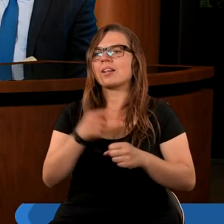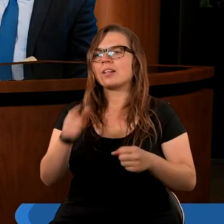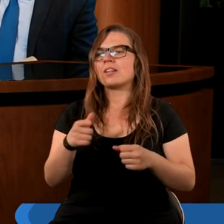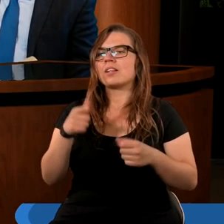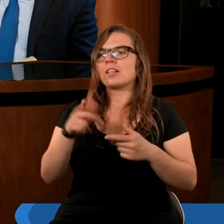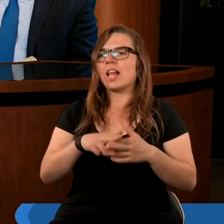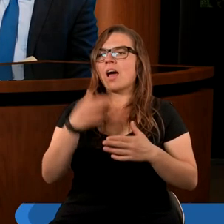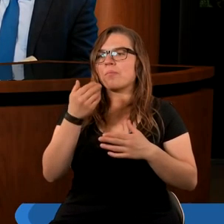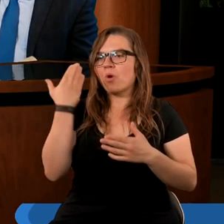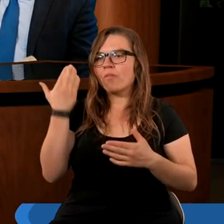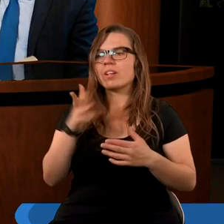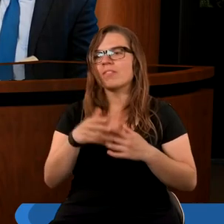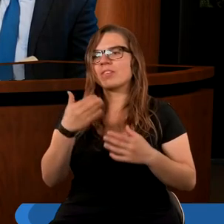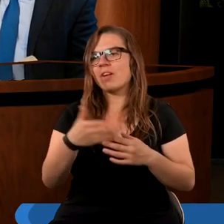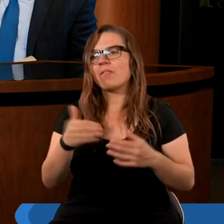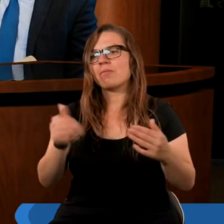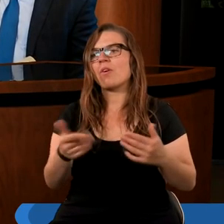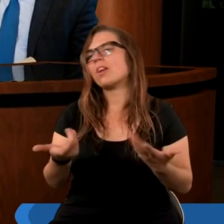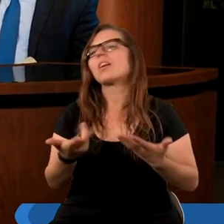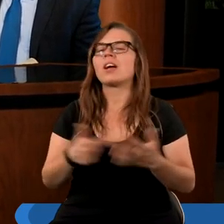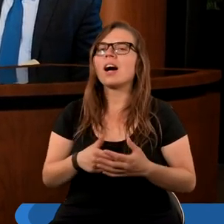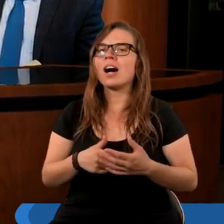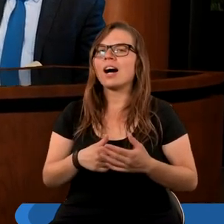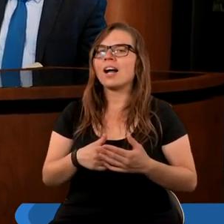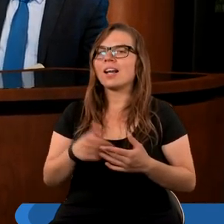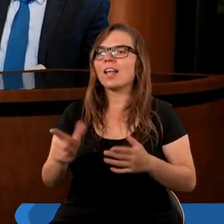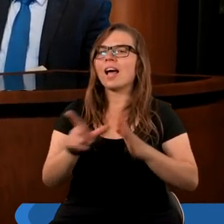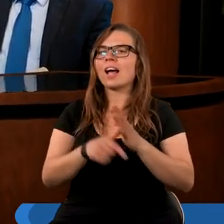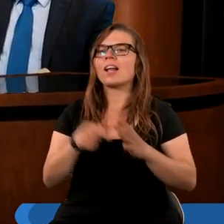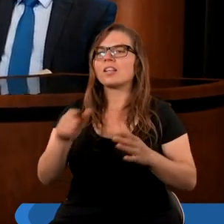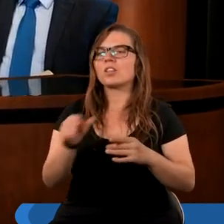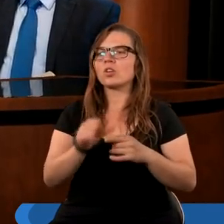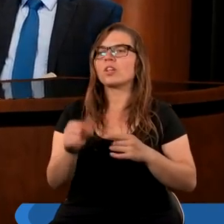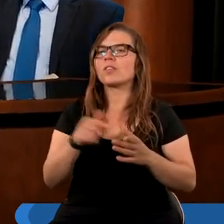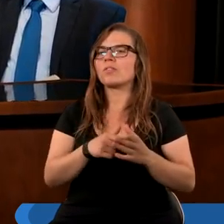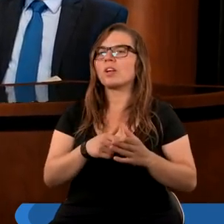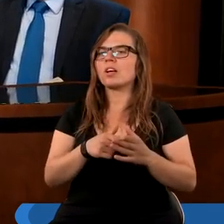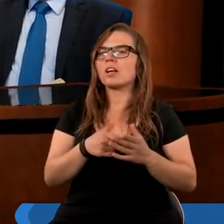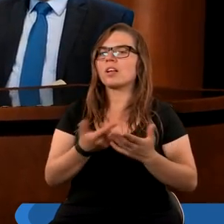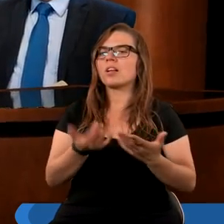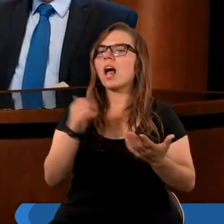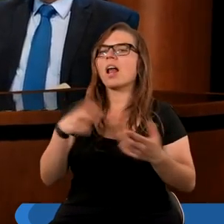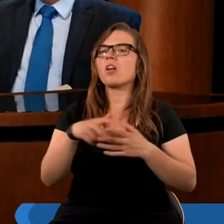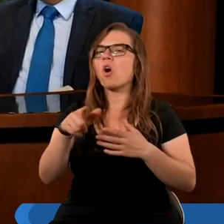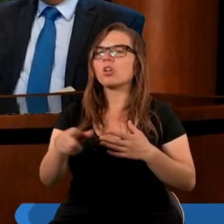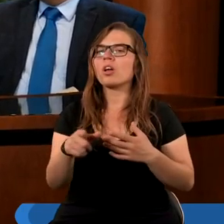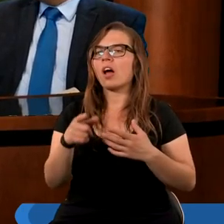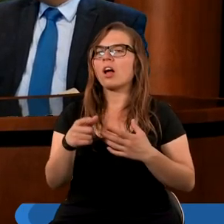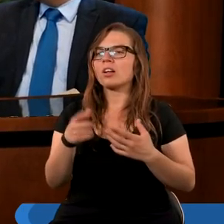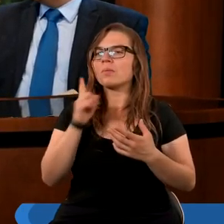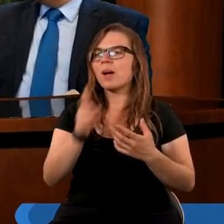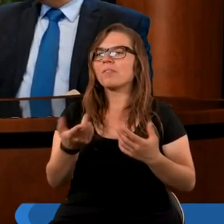no kłanialiśmy się na powitanie wszystkim, którzy nas słuchają. Ale chyba to jest raczej wyraz kultury, a nie bałwochwalstwa.